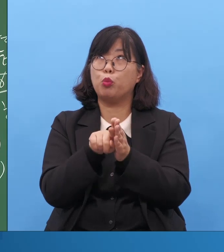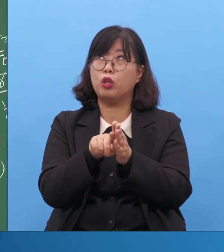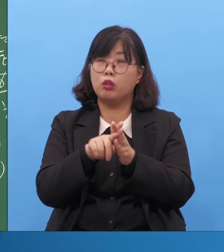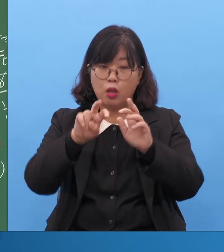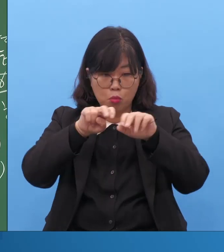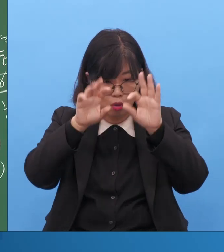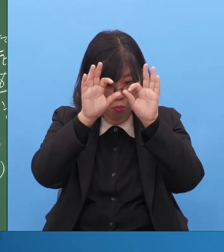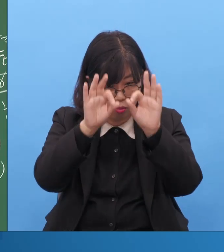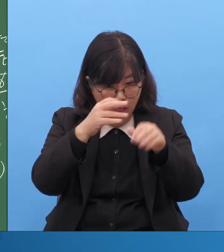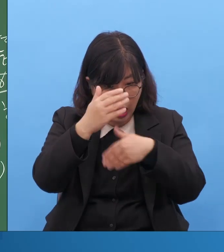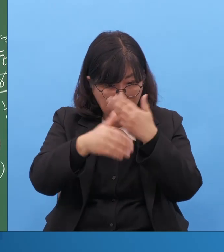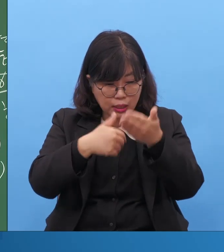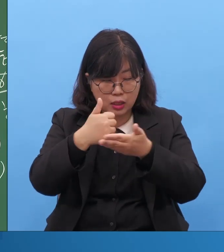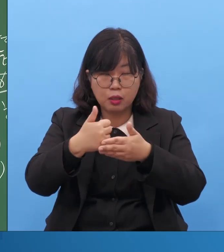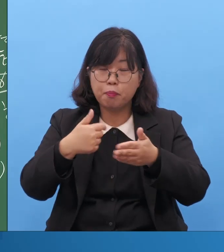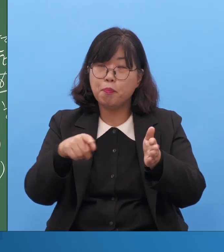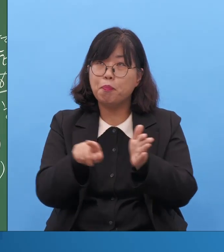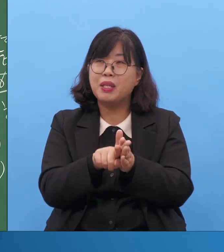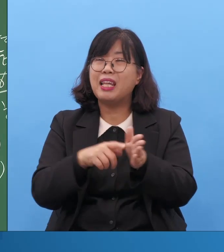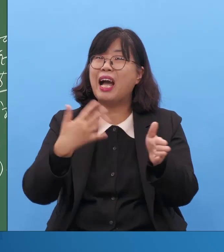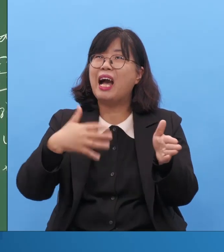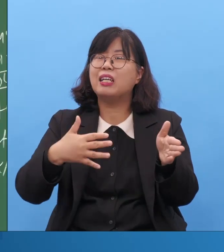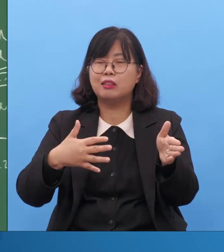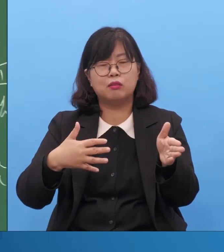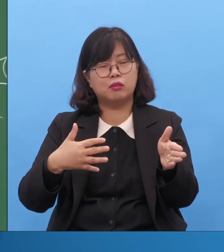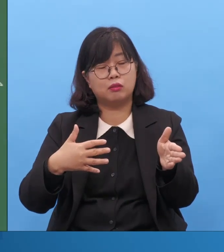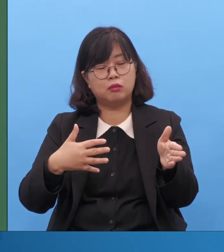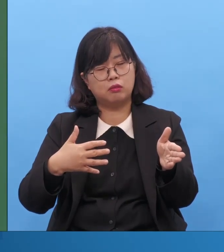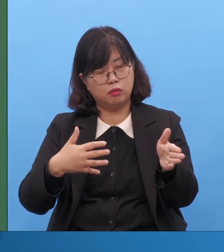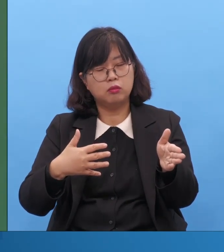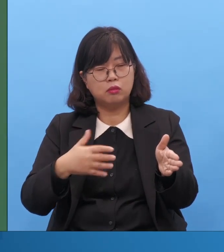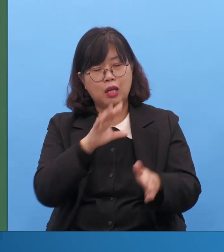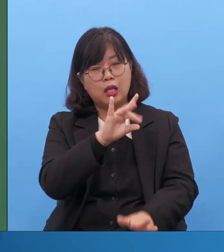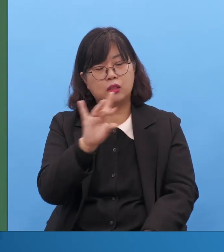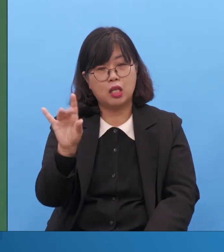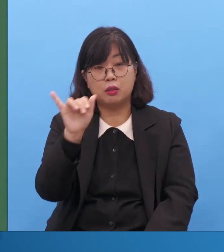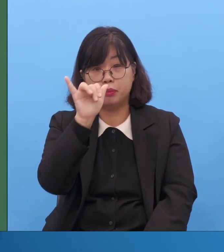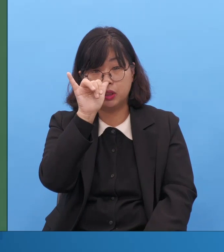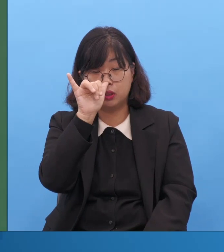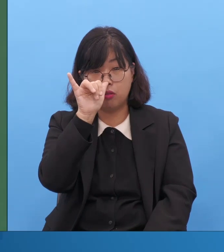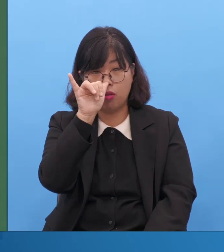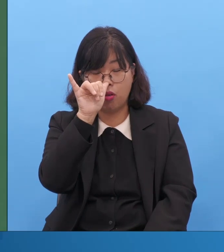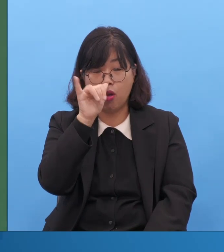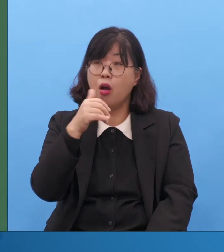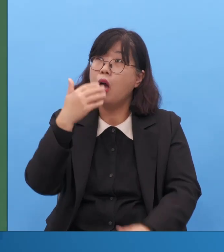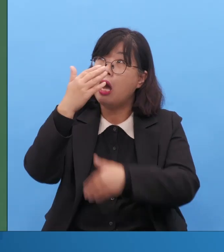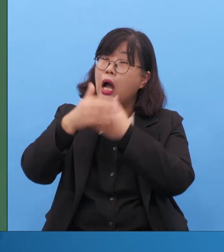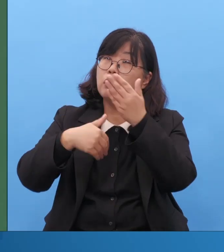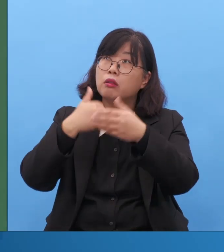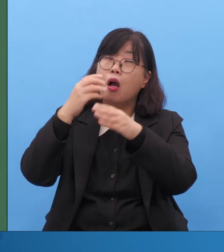내가 하나님의 자녀라면 하나님과의 소통이 일어나야 되는 거죠.